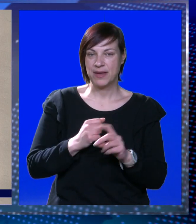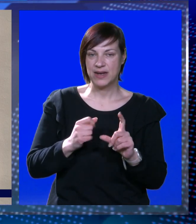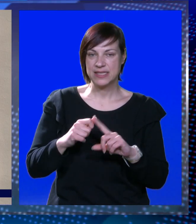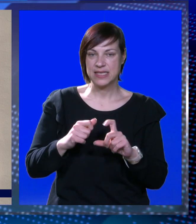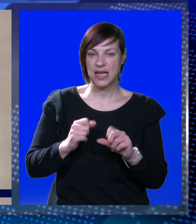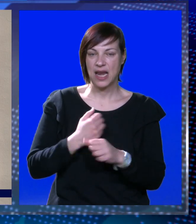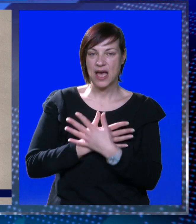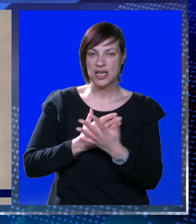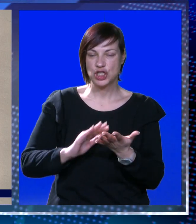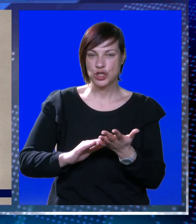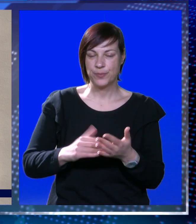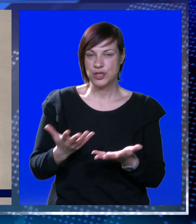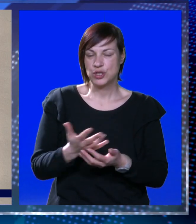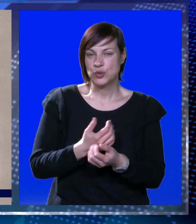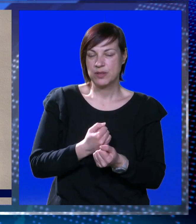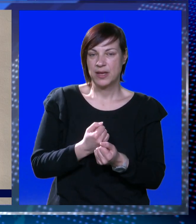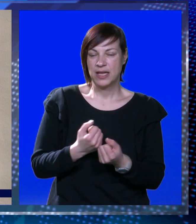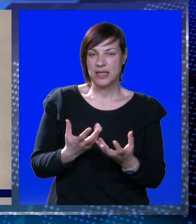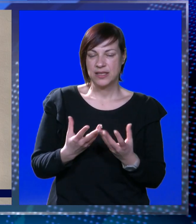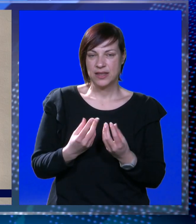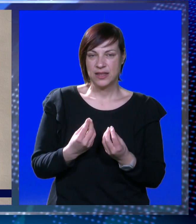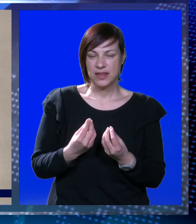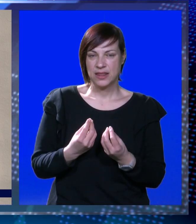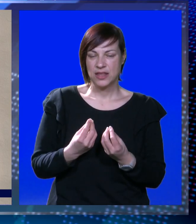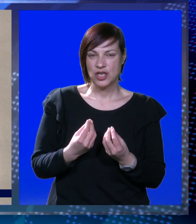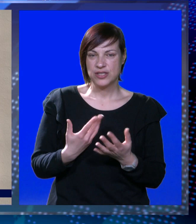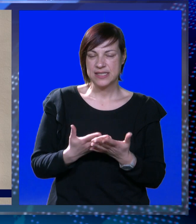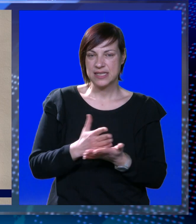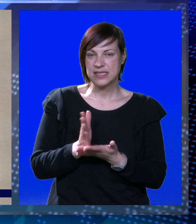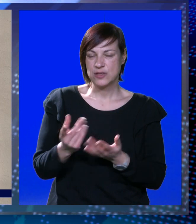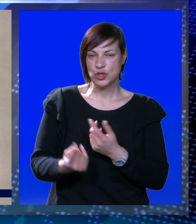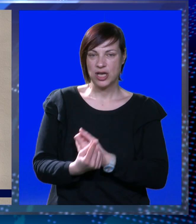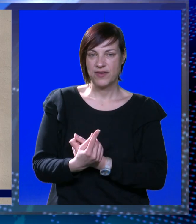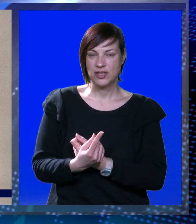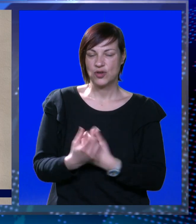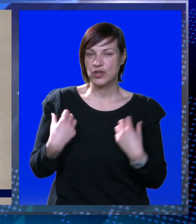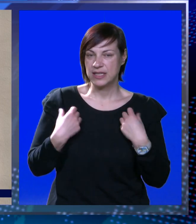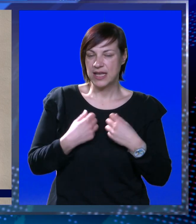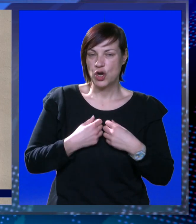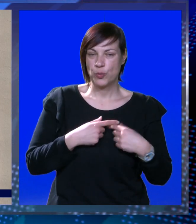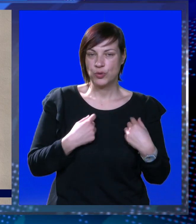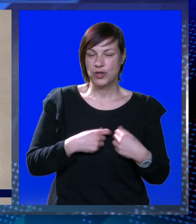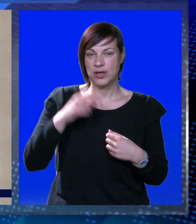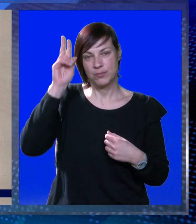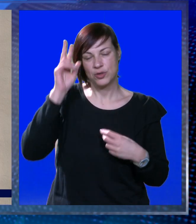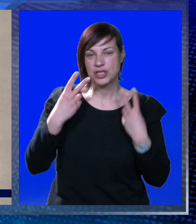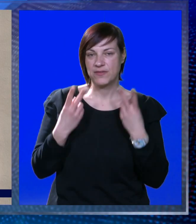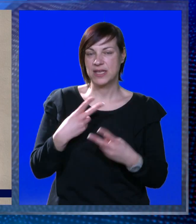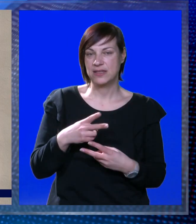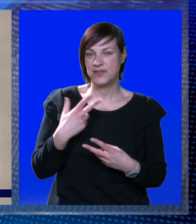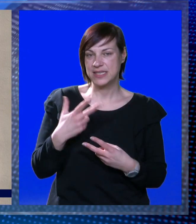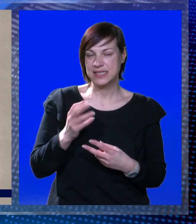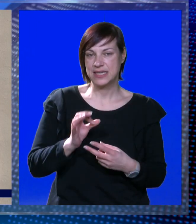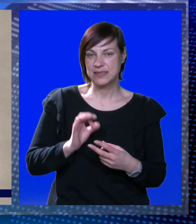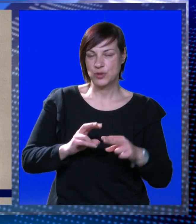bavila reciklažom i oni su to nama uzimali, jer dosta se slučajeva dogodi da onu robu doniranu možda vrijedi nekih